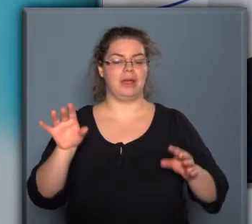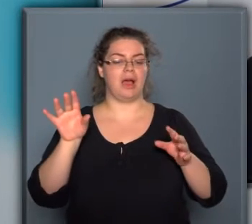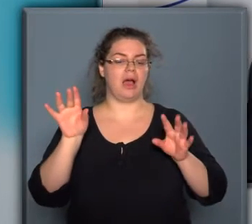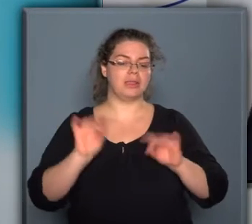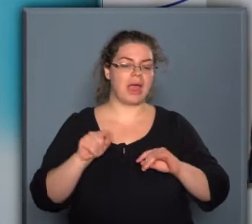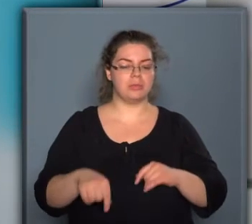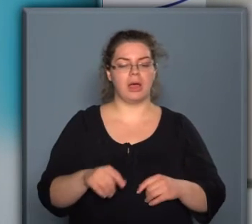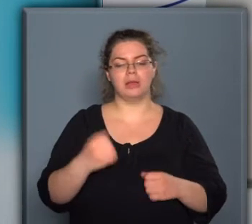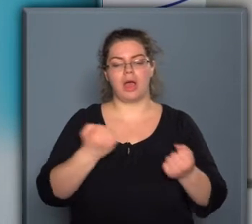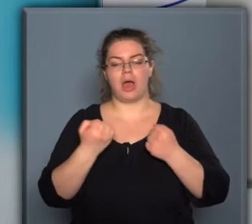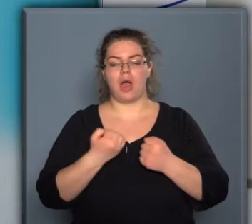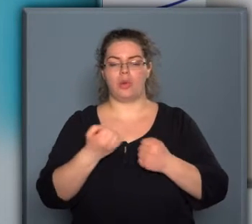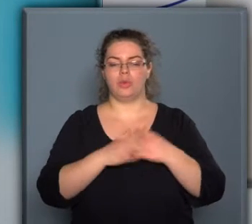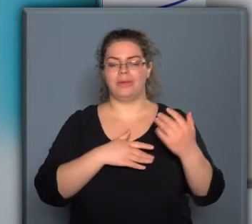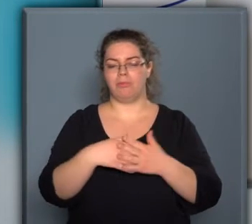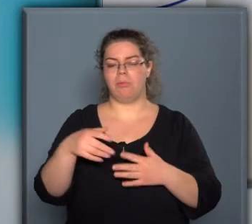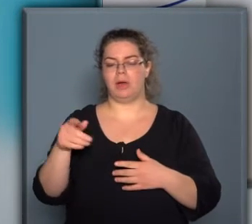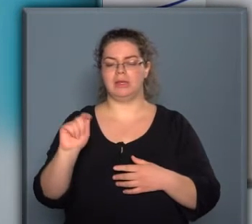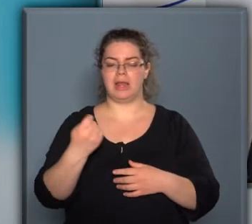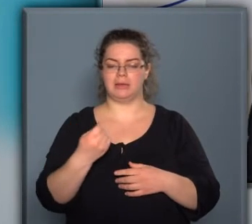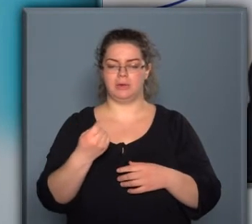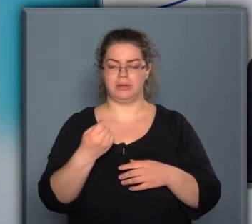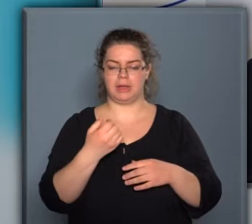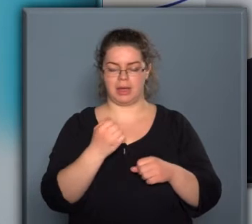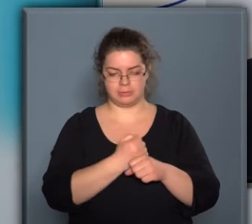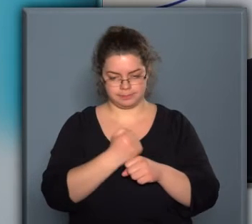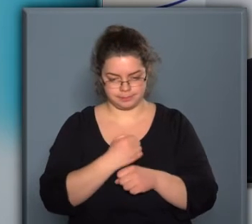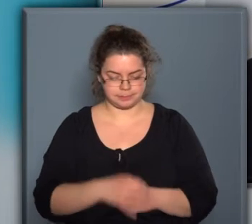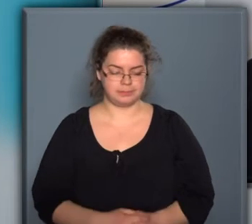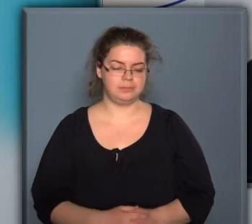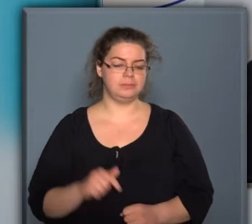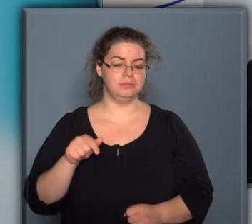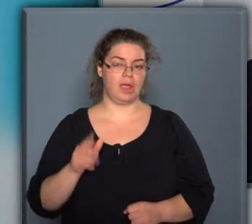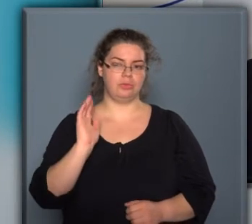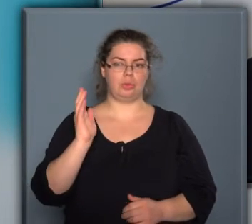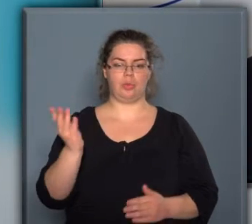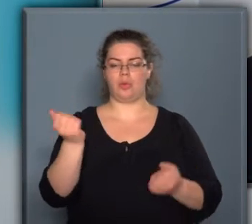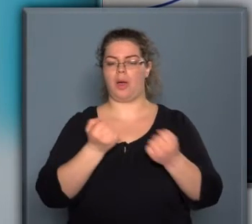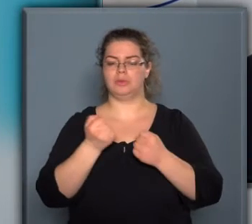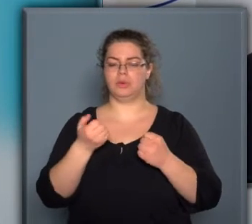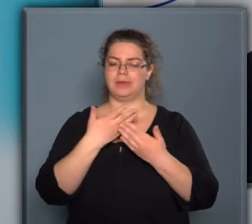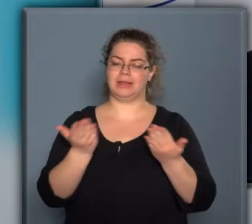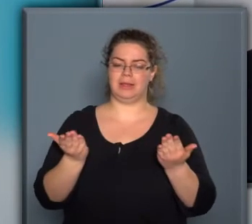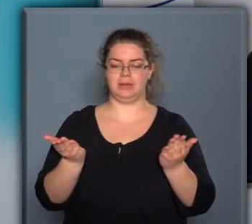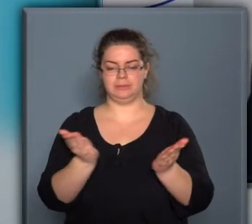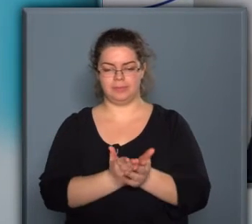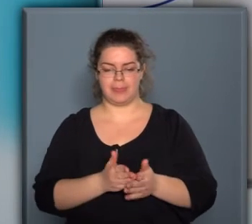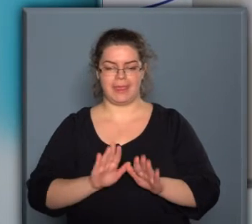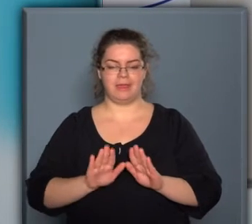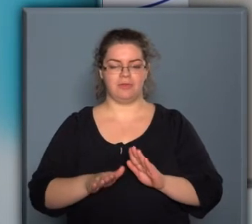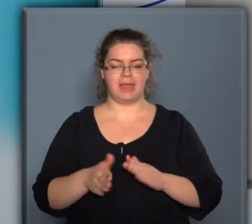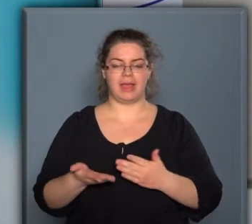gyárban autóipari elektronikát gyártunk, a jövő autóipari trendjének megfelelően. Gyártunk fékvezérlő